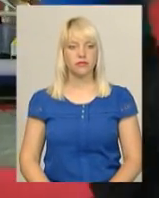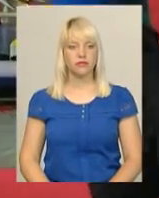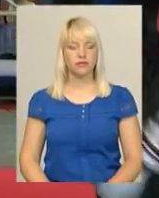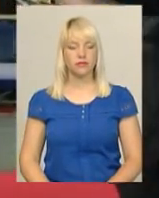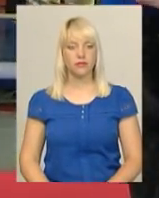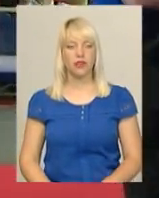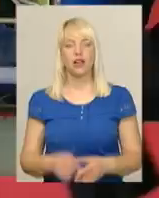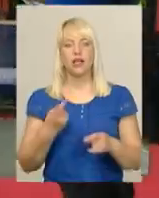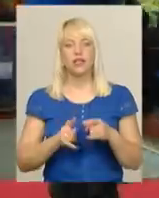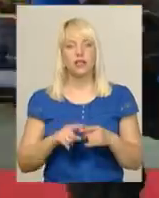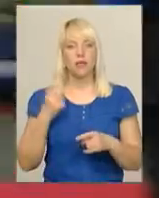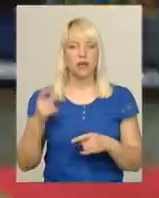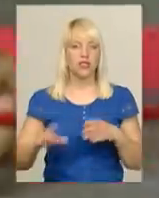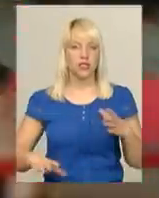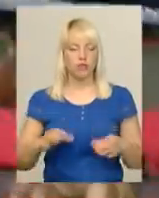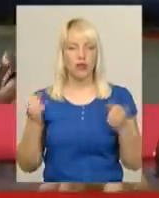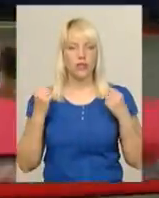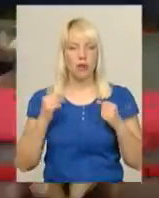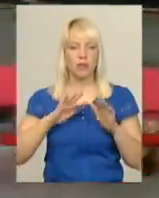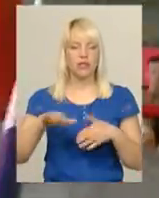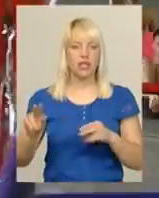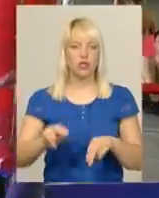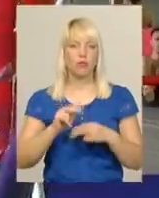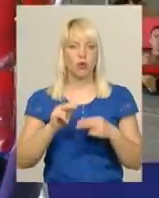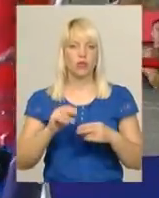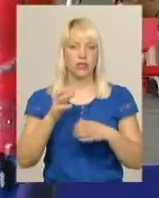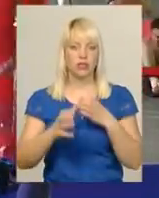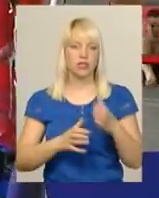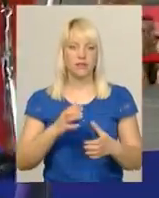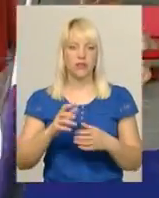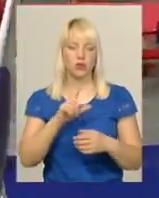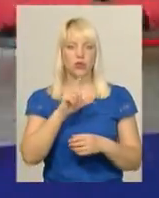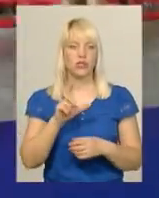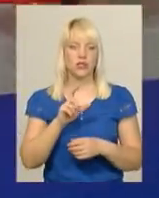Це перше тренування спортсменів після чемпіонату світу з хортингу.